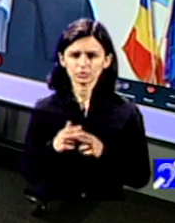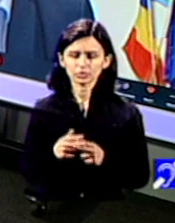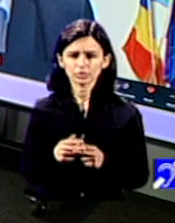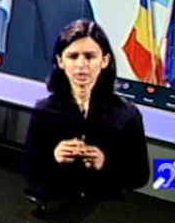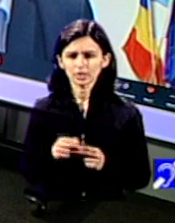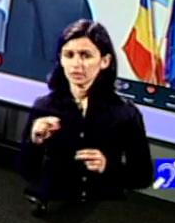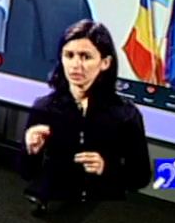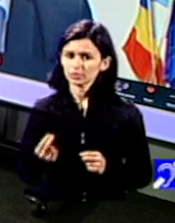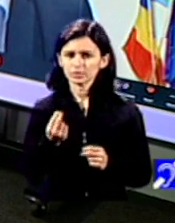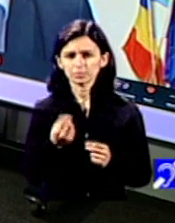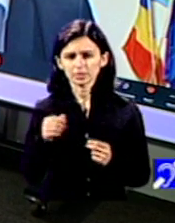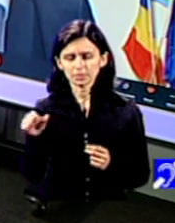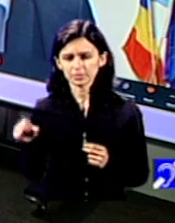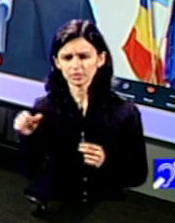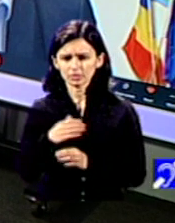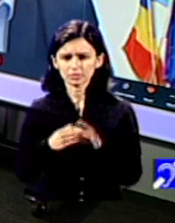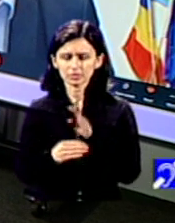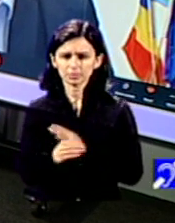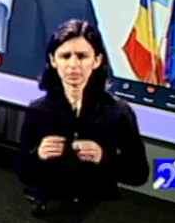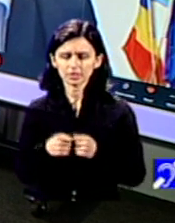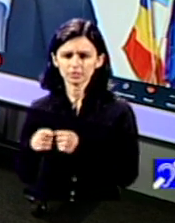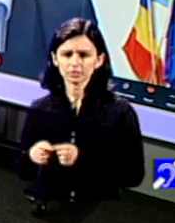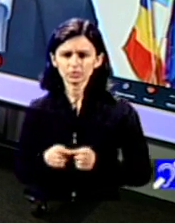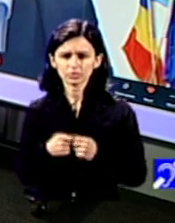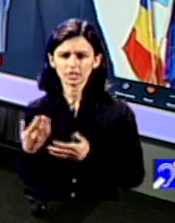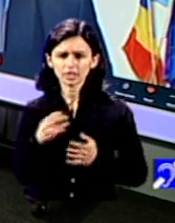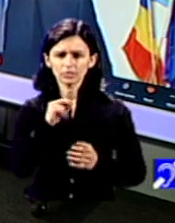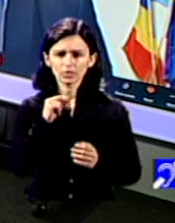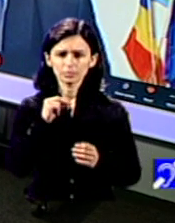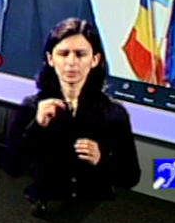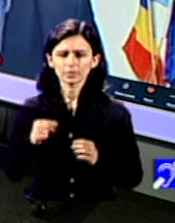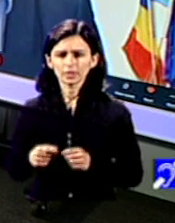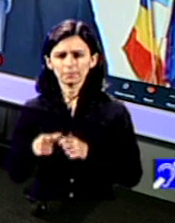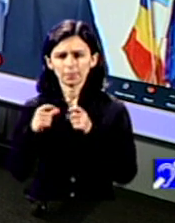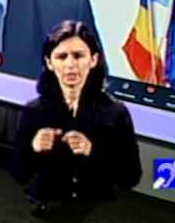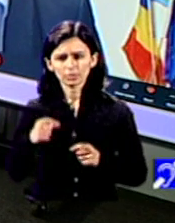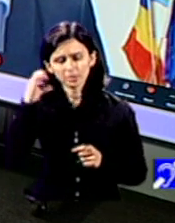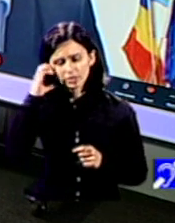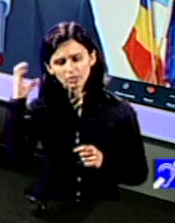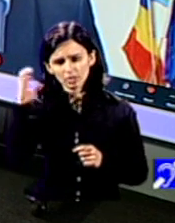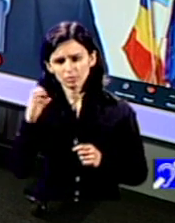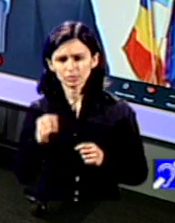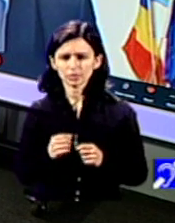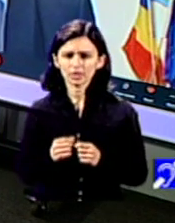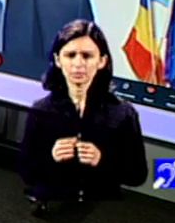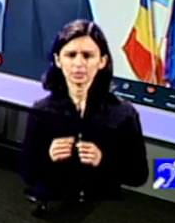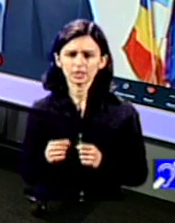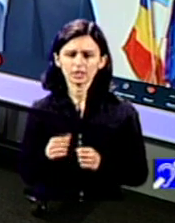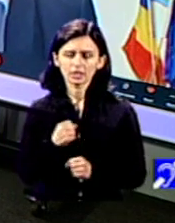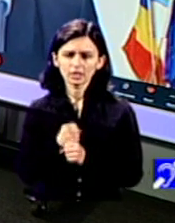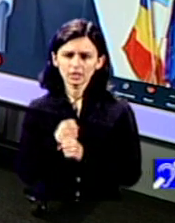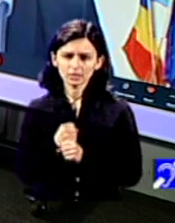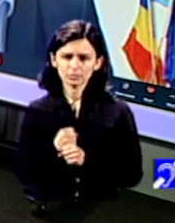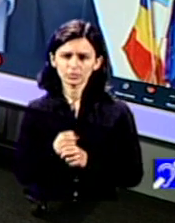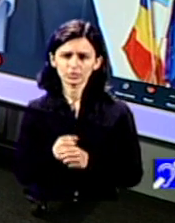că discutăm aici de muncă în diverse domenii de la domeniu cultural absolut unde găsești persoane remarcabile până la muncă